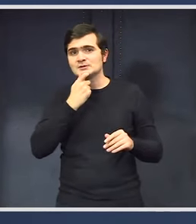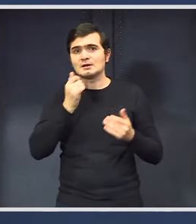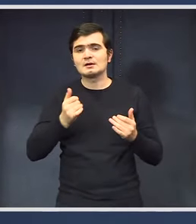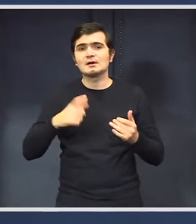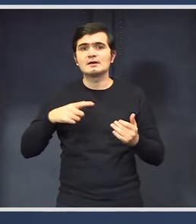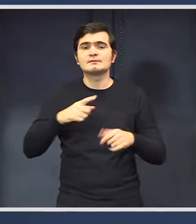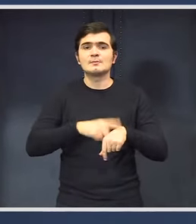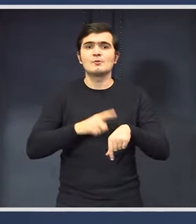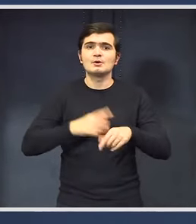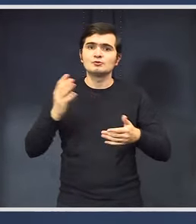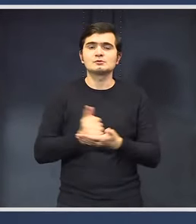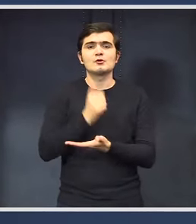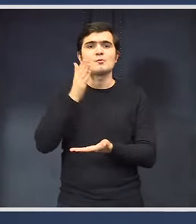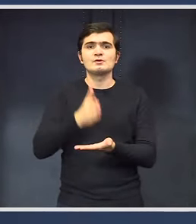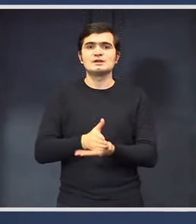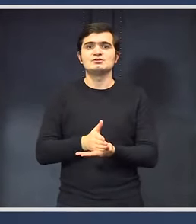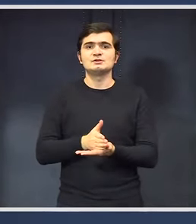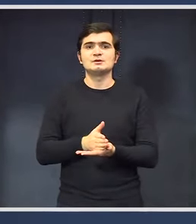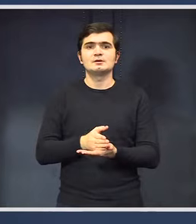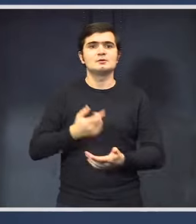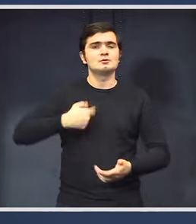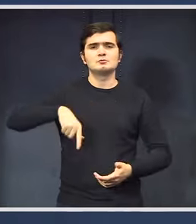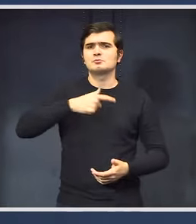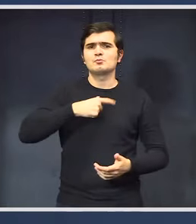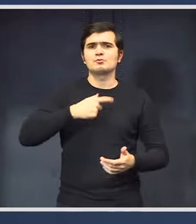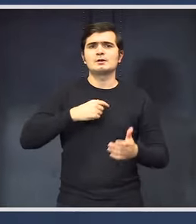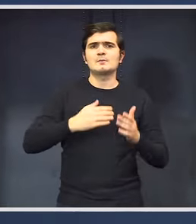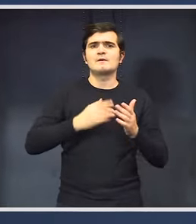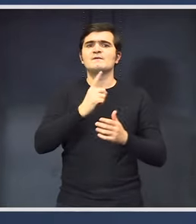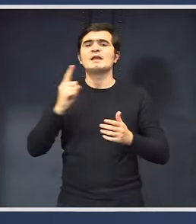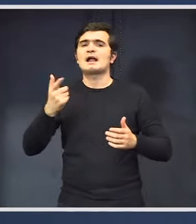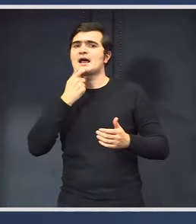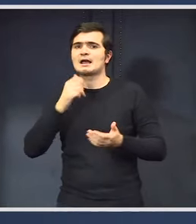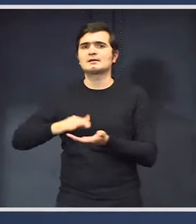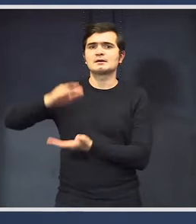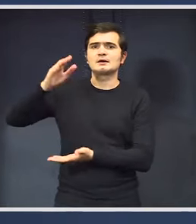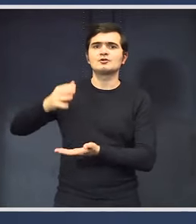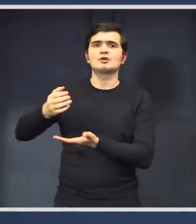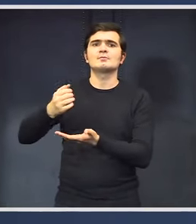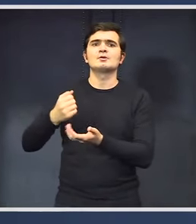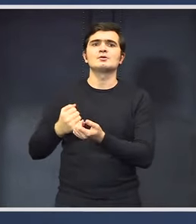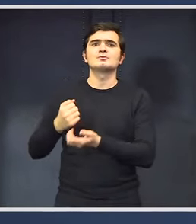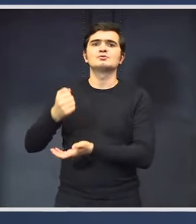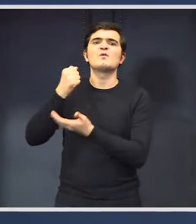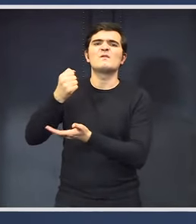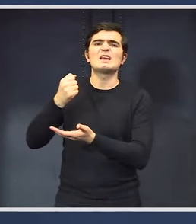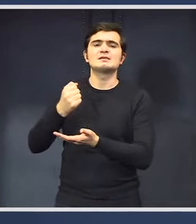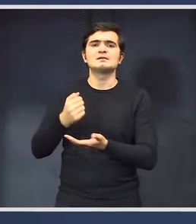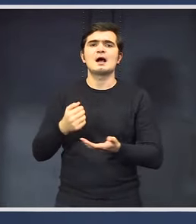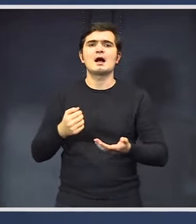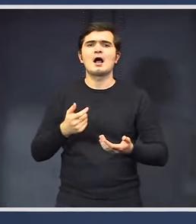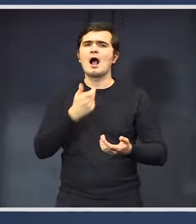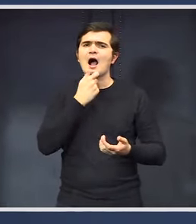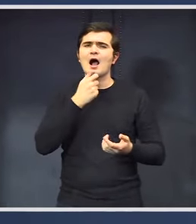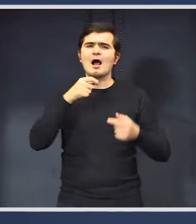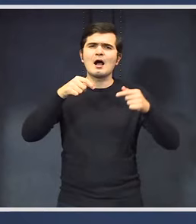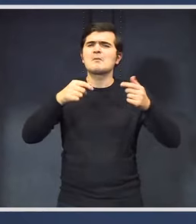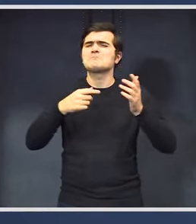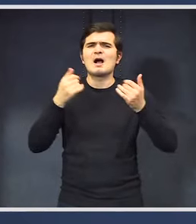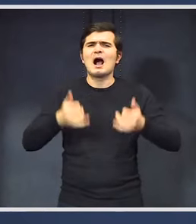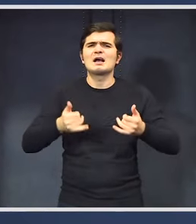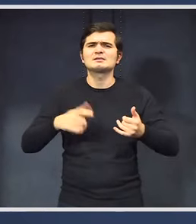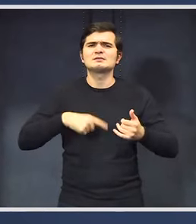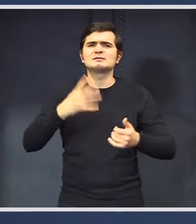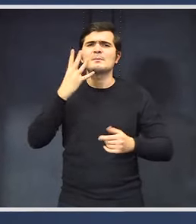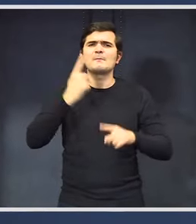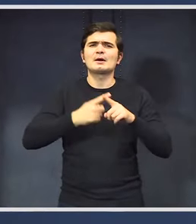momentul să luăm o decizie. Nu putem să creștem în fiecare an subvențiile și vă dau pe exemplu subvențiile astăzi sunt aproape de 4 ori